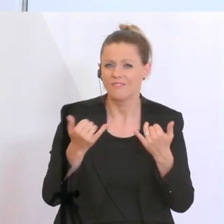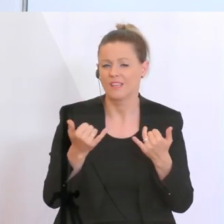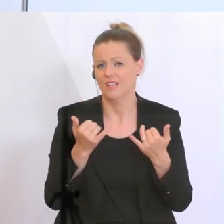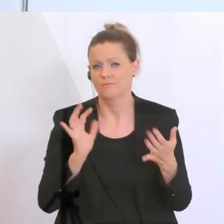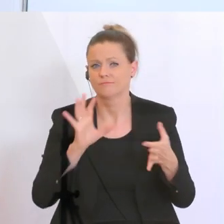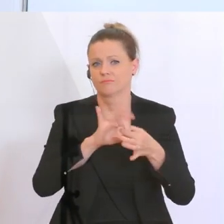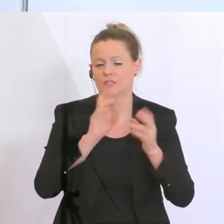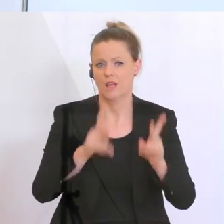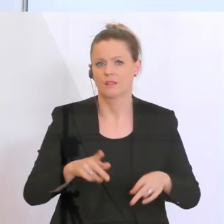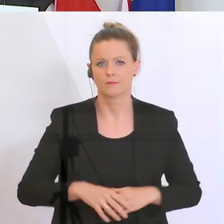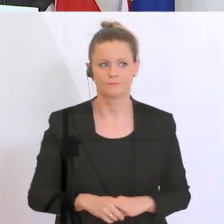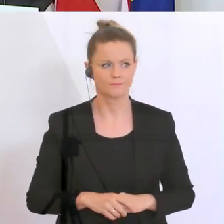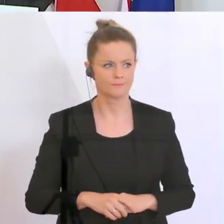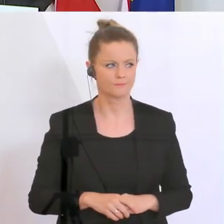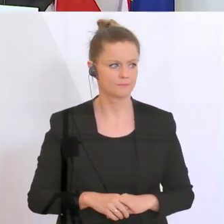anzuschließen.